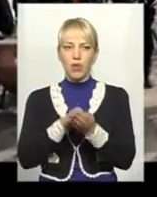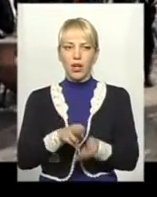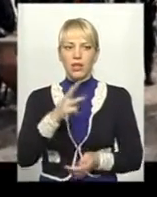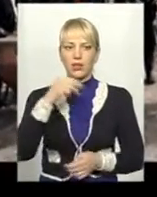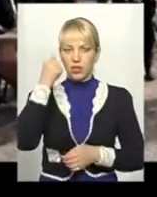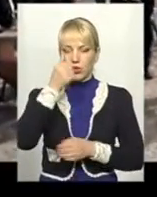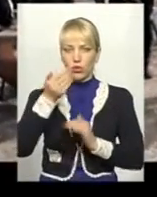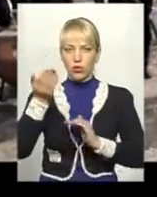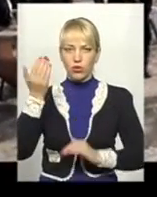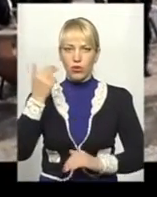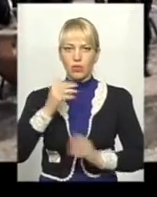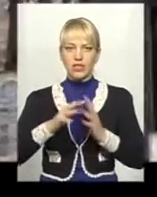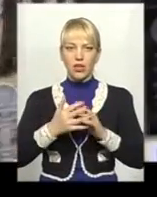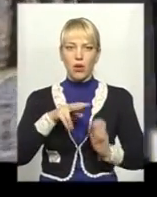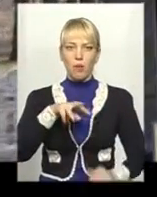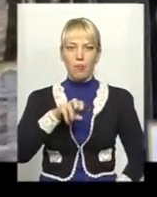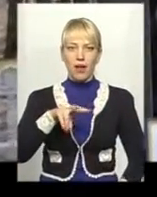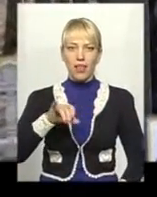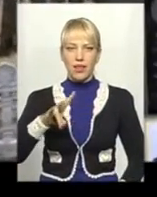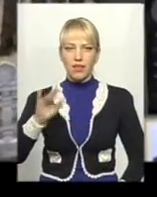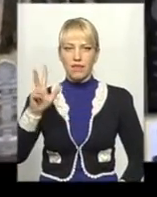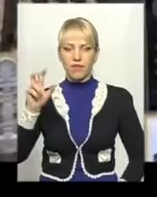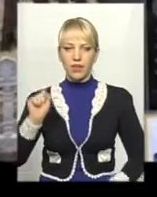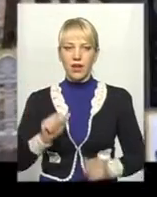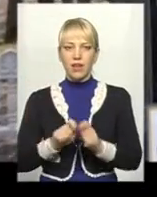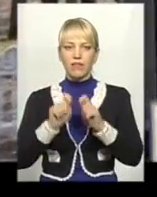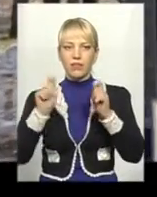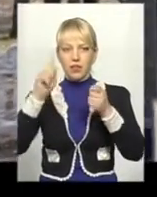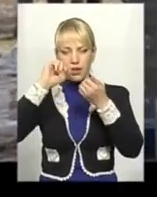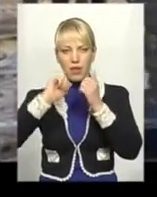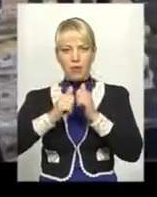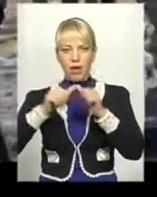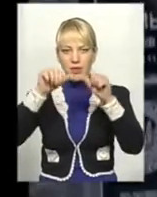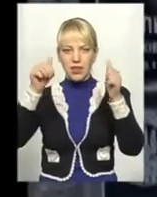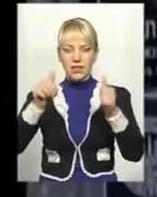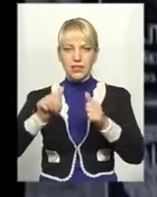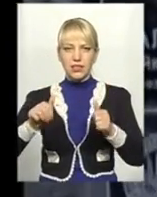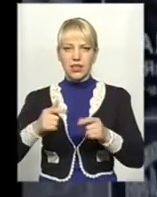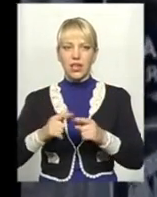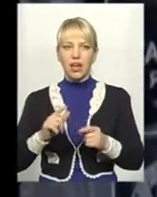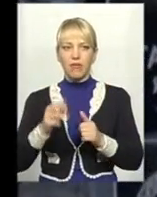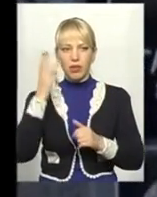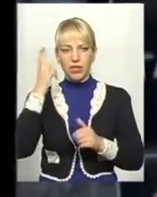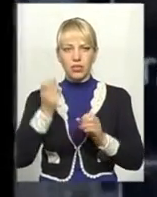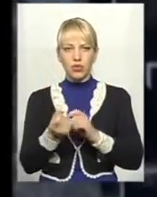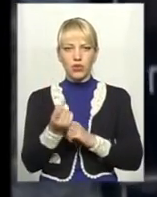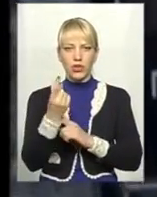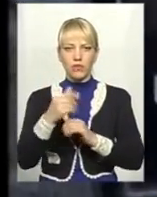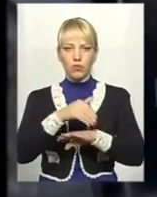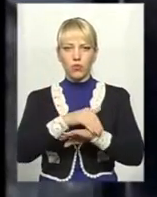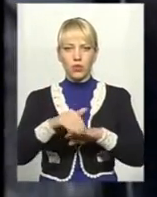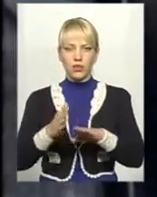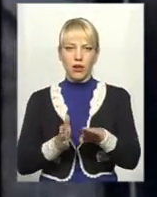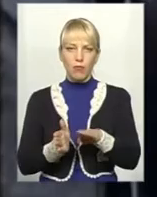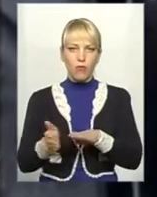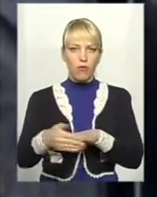батьківщині Якова Гальчевського відкрили пам'ятний знак легендарному отаману. А у Хмельницькому торік з'явилася вулиця, провулок та